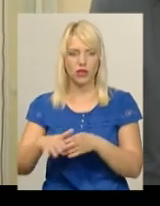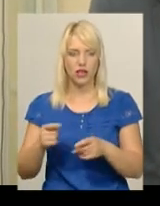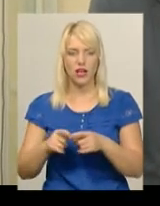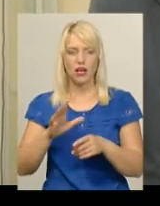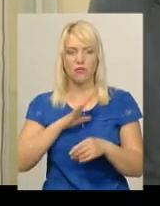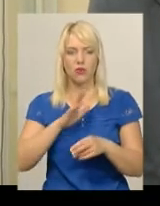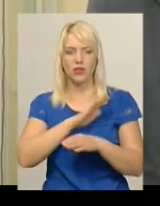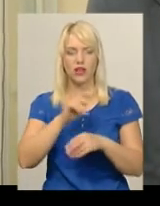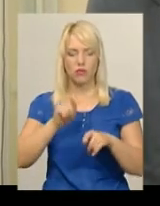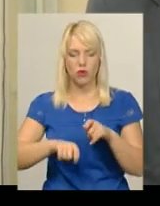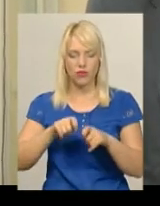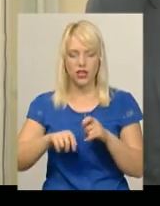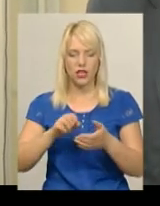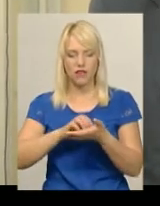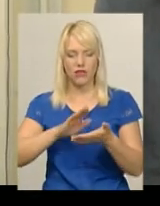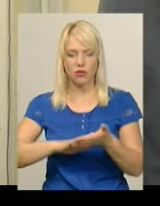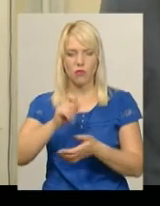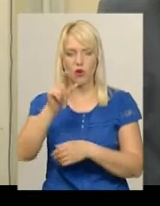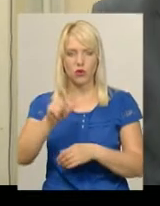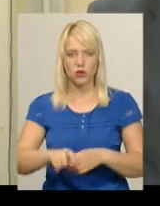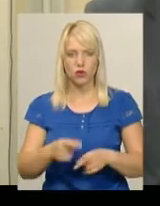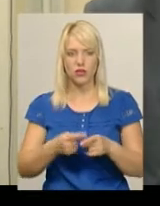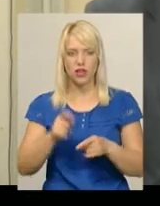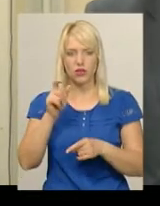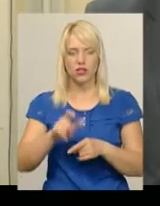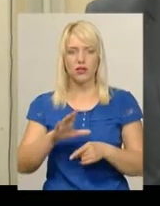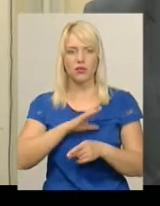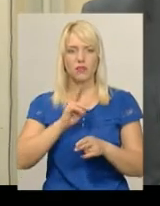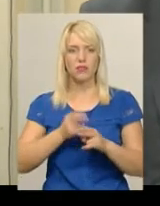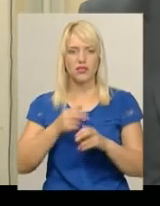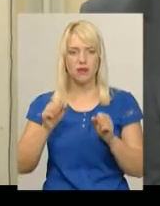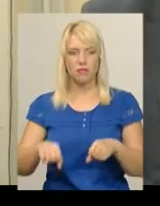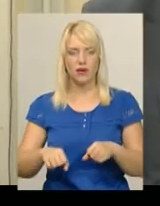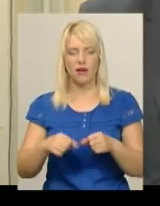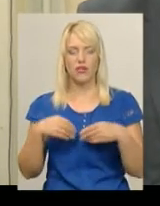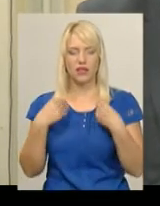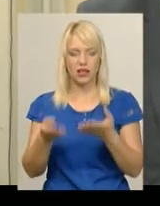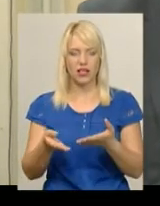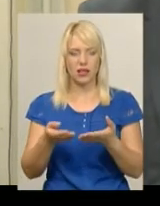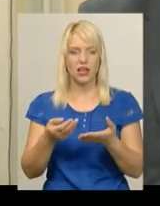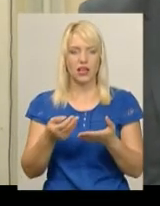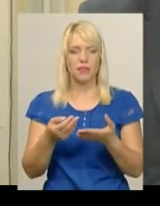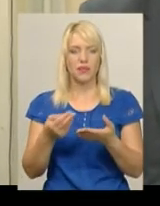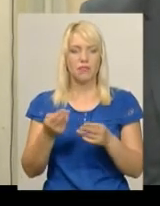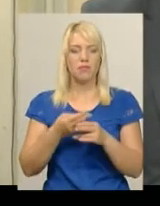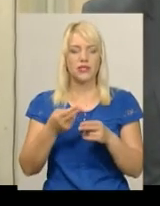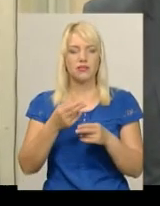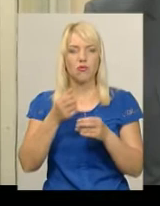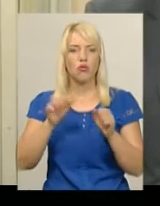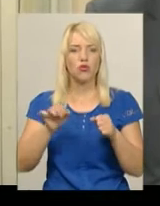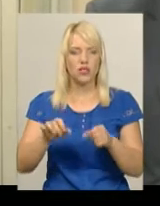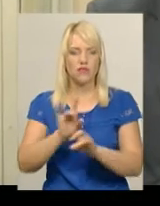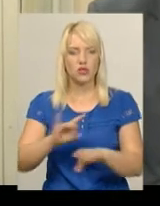відомості про особу. Дана особа була позбавлена можливості надати свої пояснення з приводу обставин таких